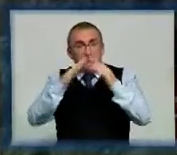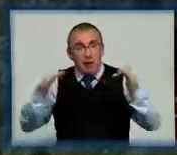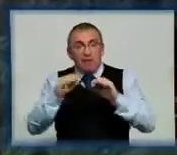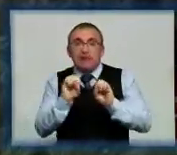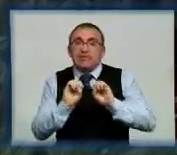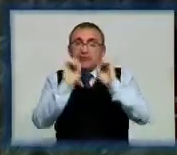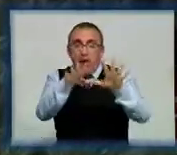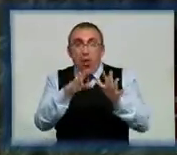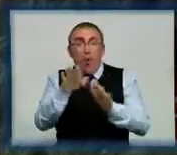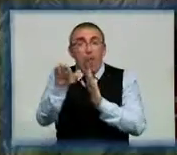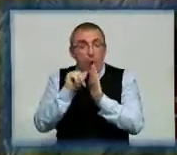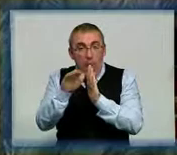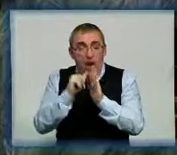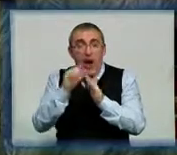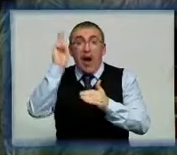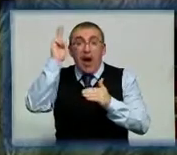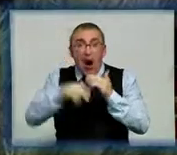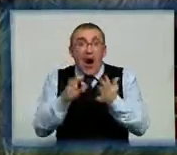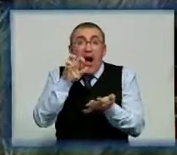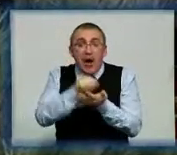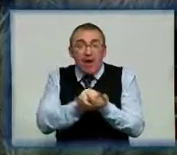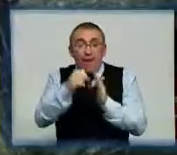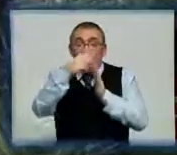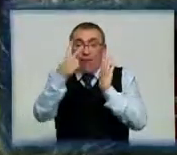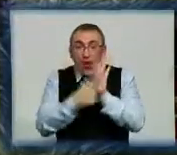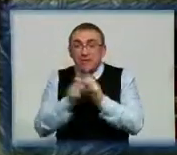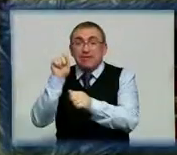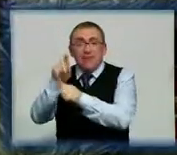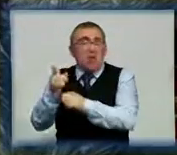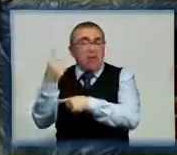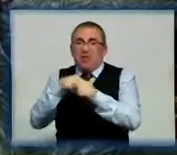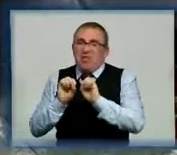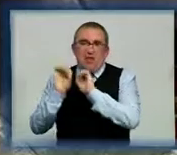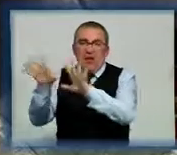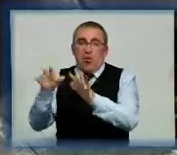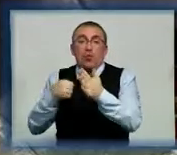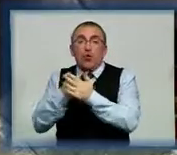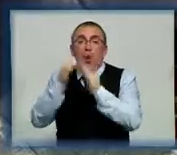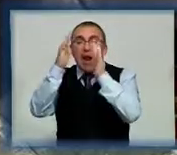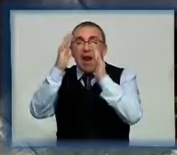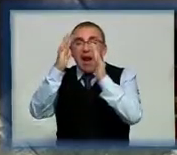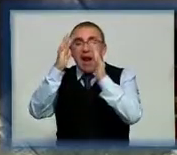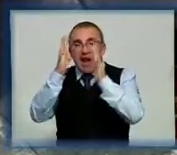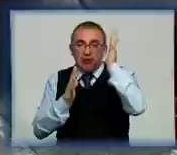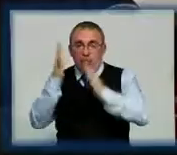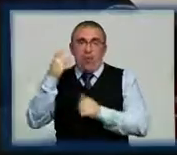у прокат. Але по закінченню терміну оренди 18 замовників вирішили не повертати ялинки до лісового господарства.